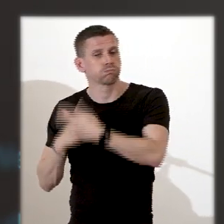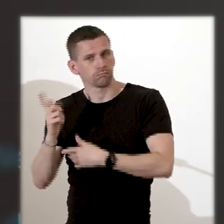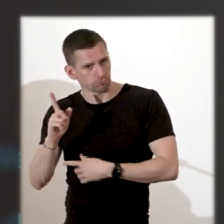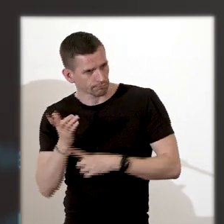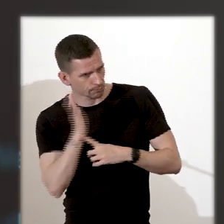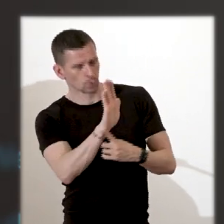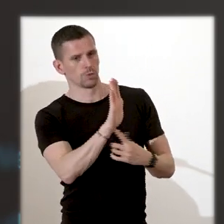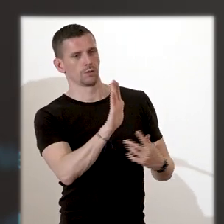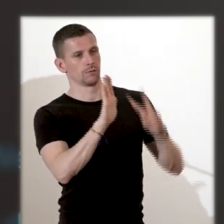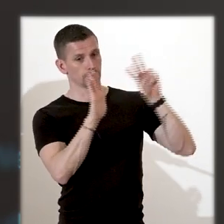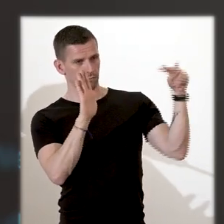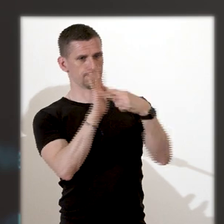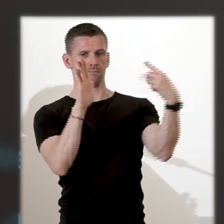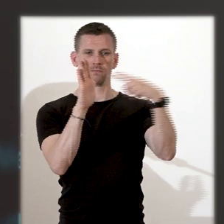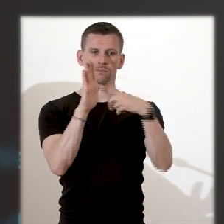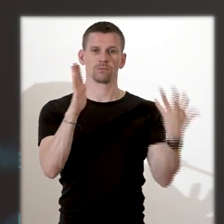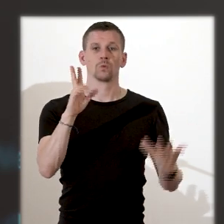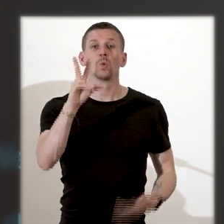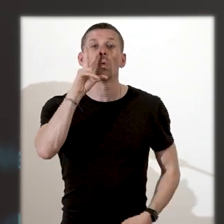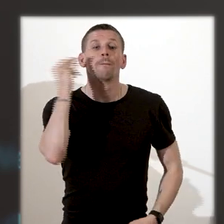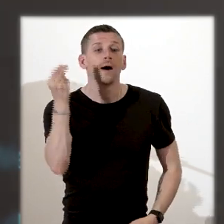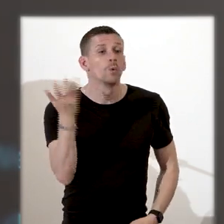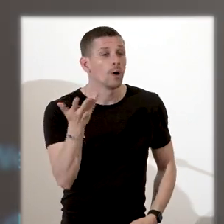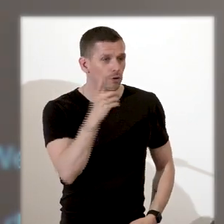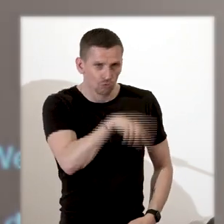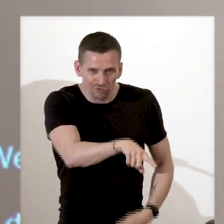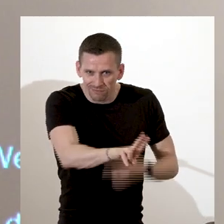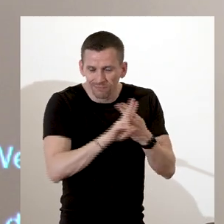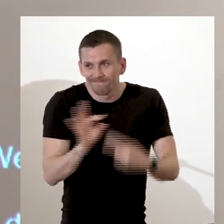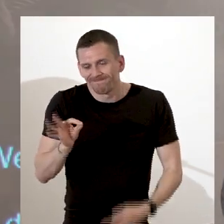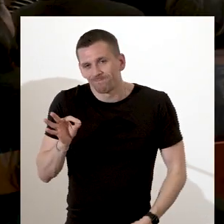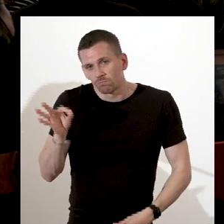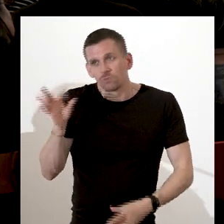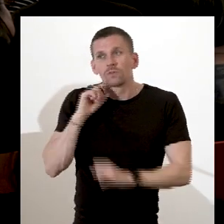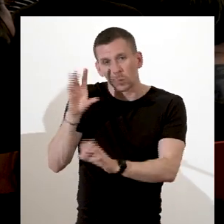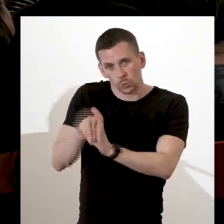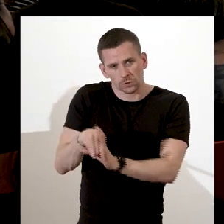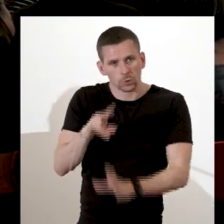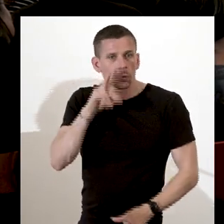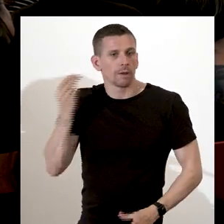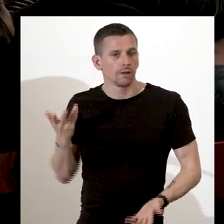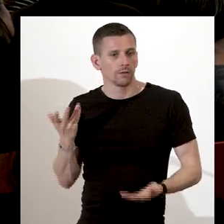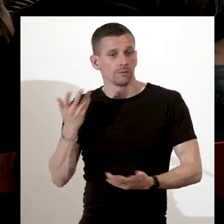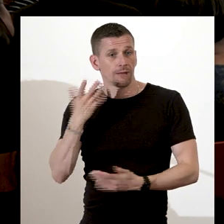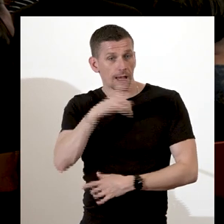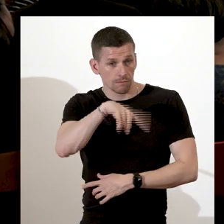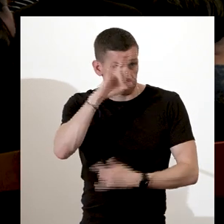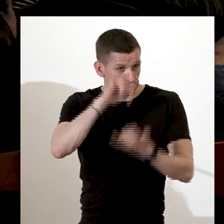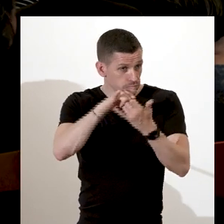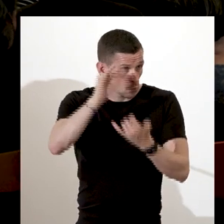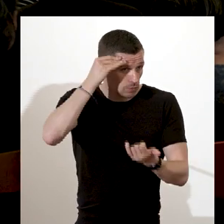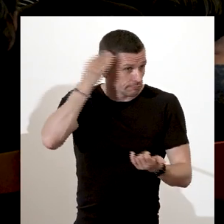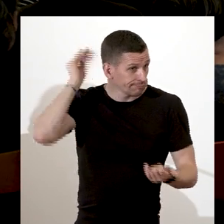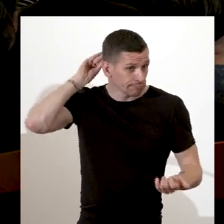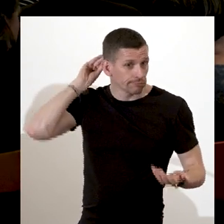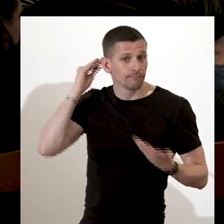on vous la pose, vous devez répondre, ben oui, évidemment, bien évidemment, mais elle n'est pas aussi évidente que ça. La deuxième question, c'est, suis-je un frère ? Suis-je un